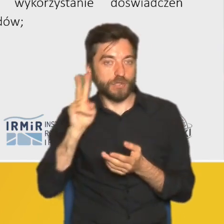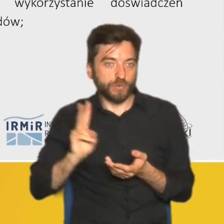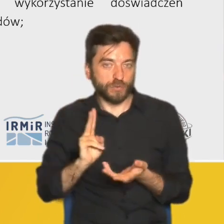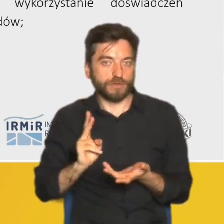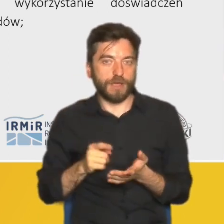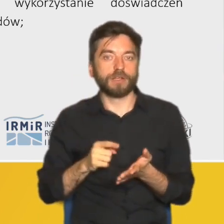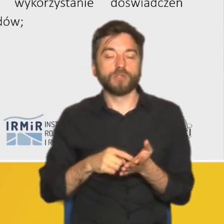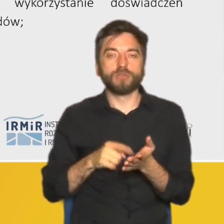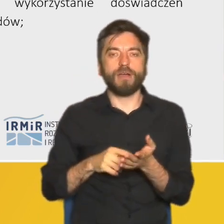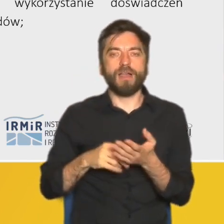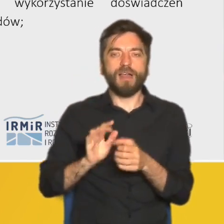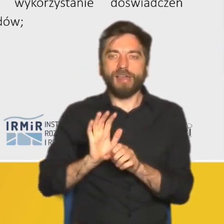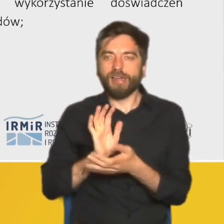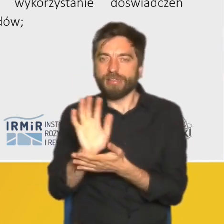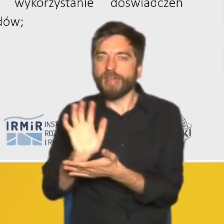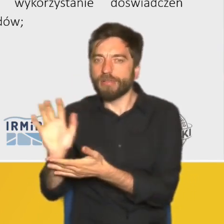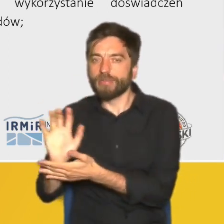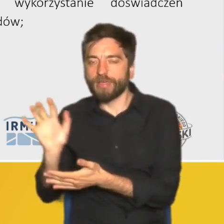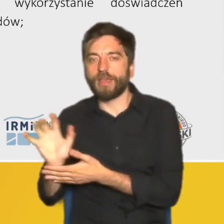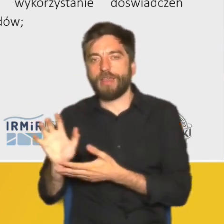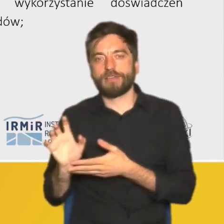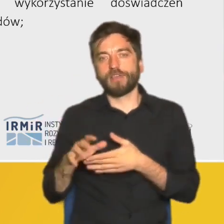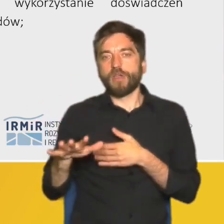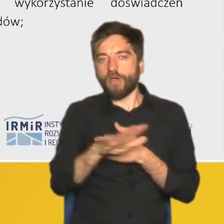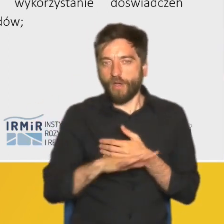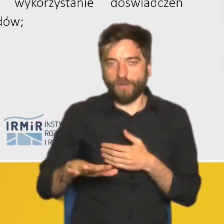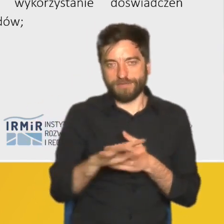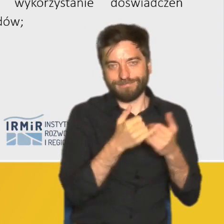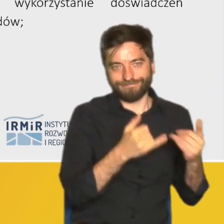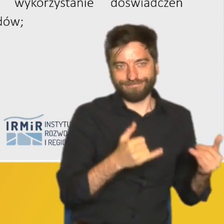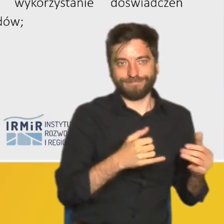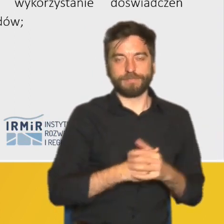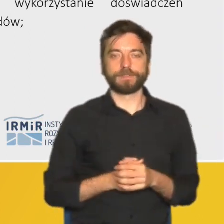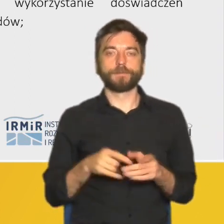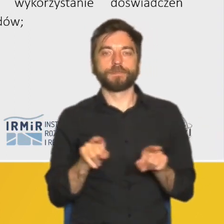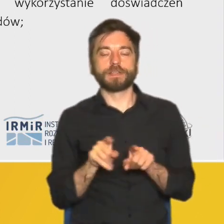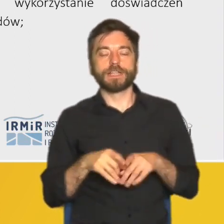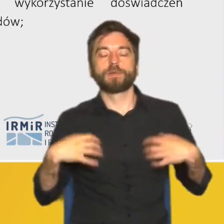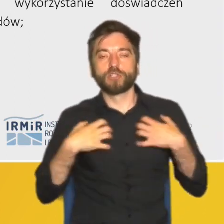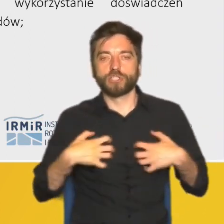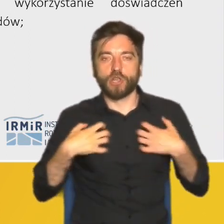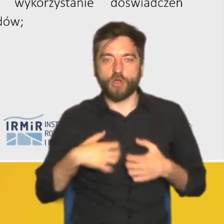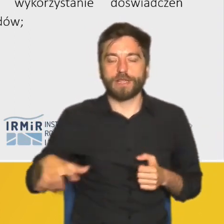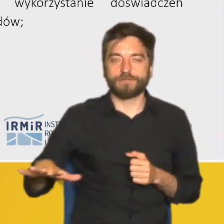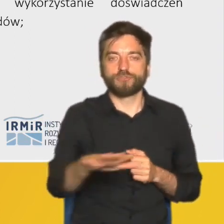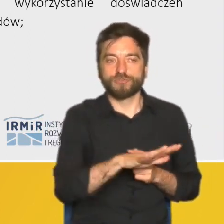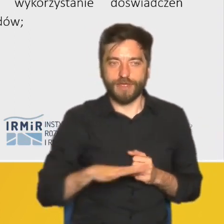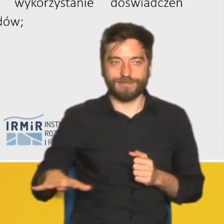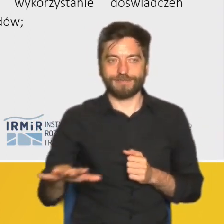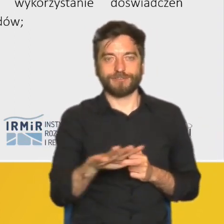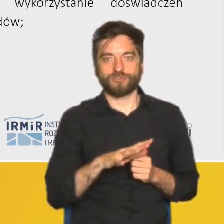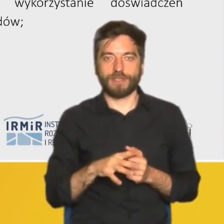będzie wypychany do tych obszarów funkcjonalnych. Po drugie to jest zabezpieczenie terenów w zielonych miastach, czy też terenów